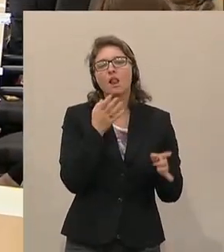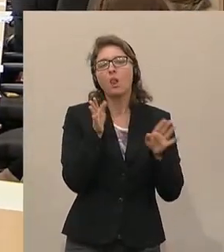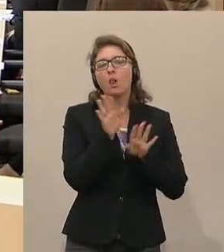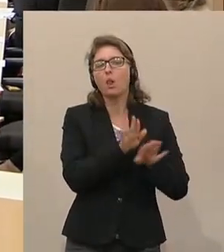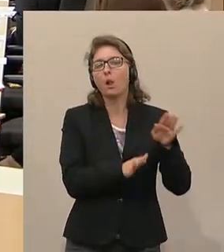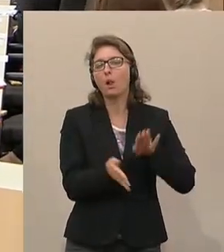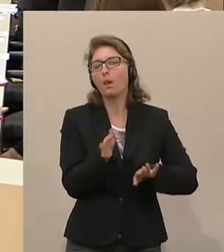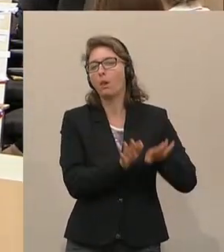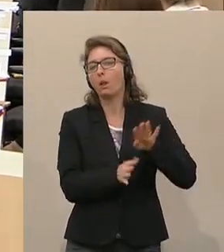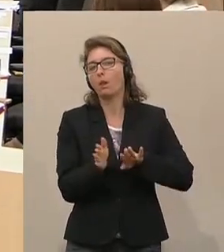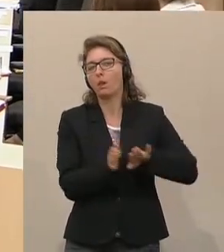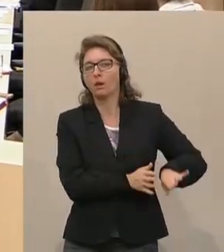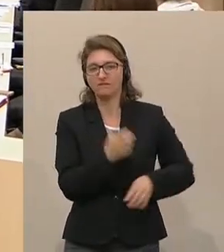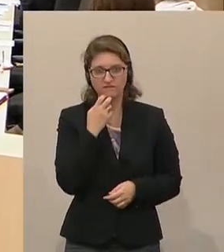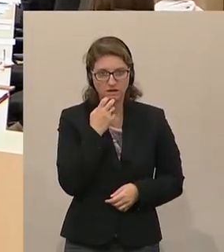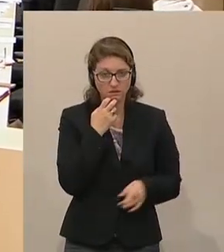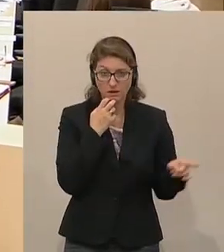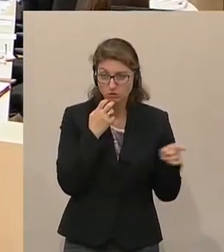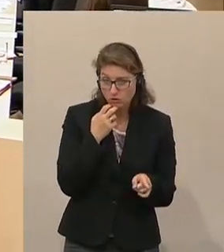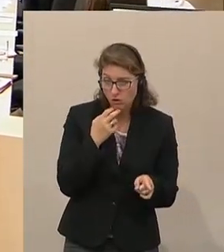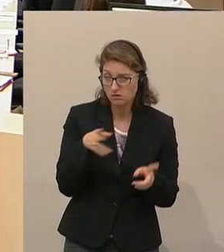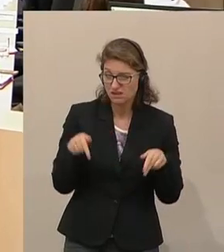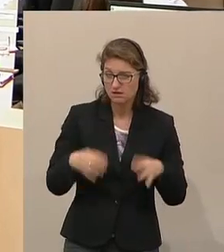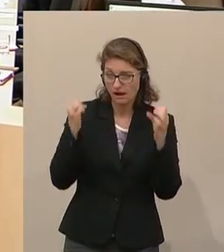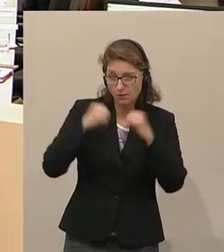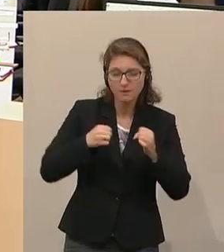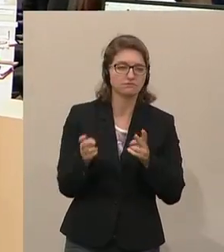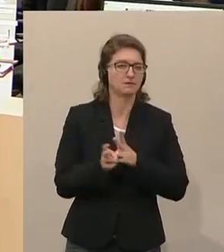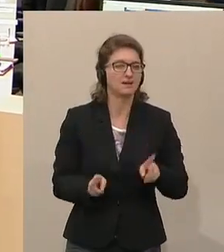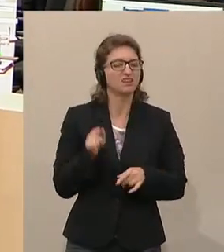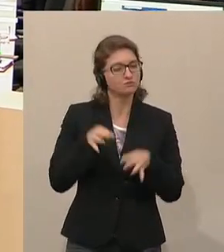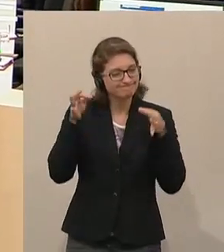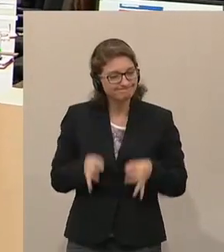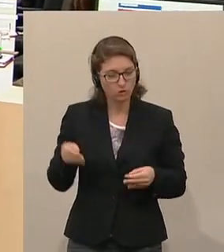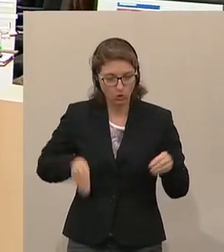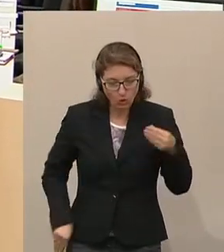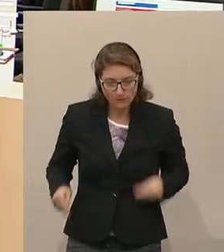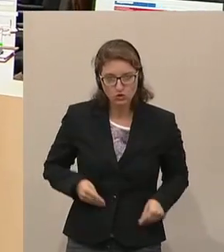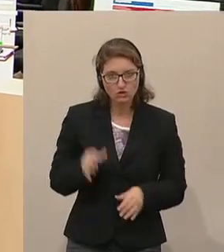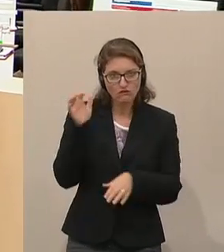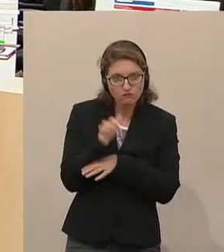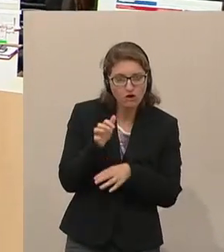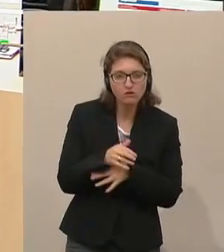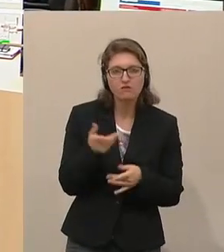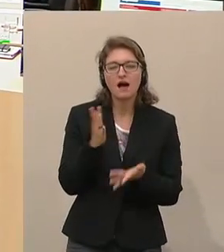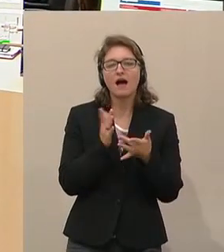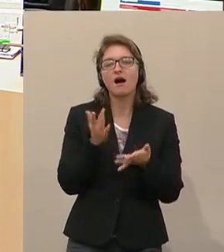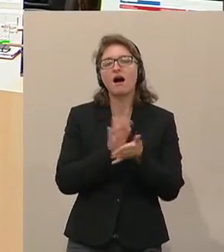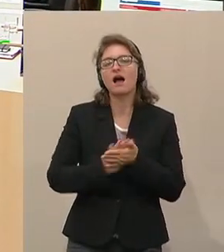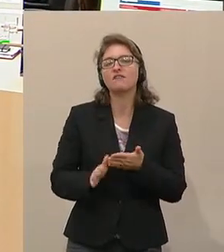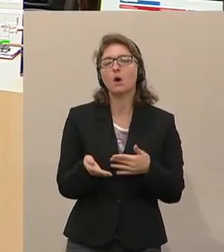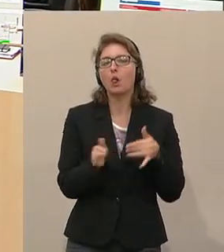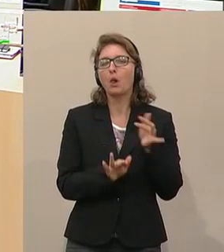Nur das hat in dieser Republik nichts verloren. Solche konkreten Korruptionsvorwürfe zudecken zu wollen? Nein, da gibt es eine